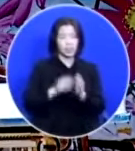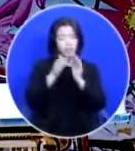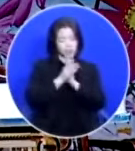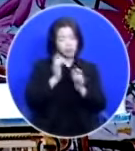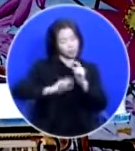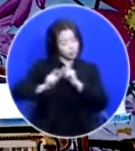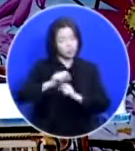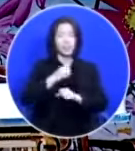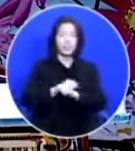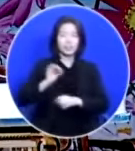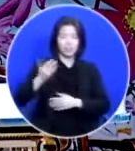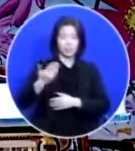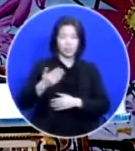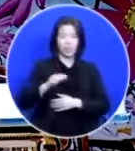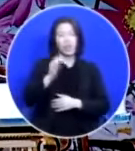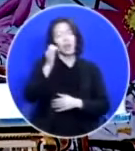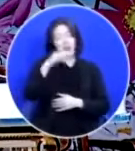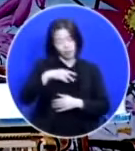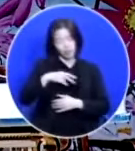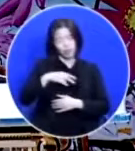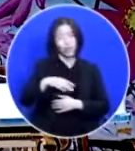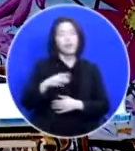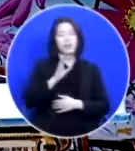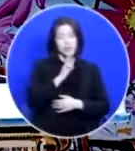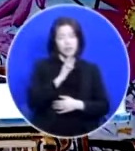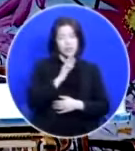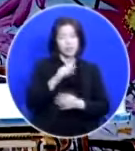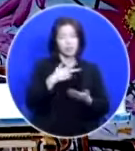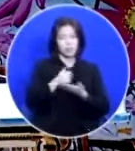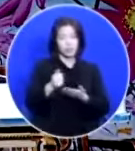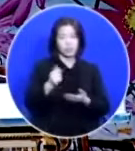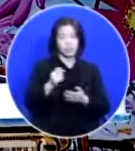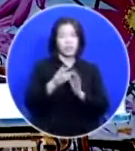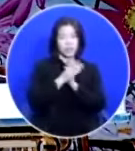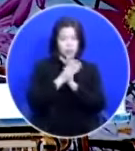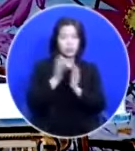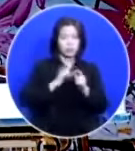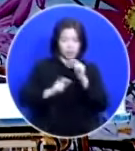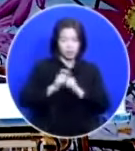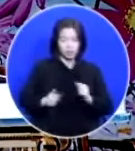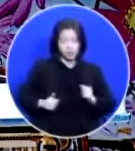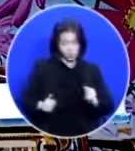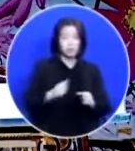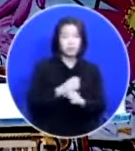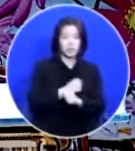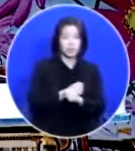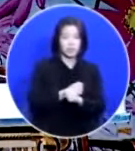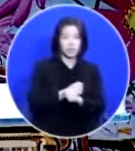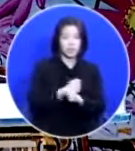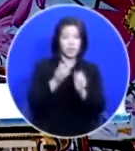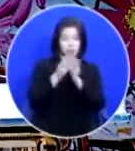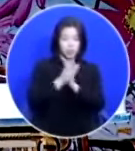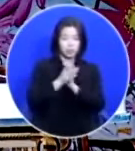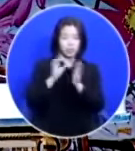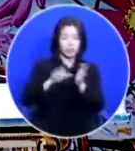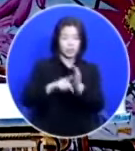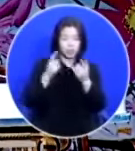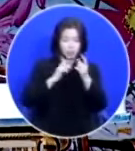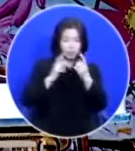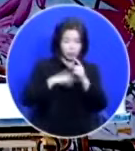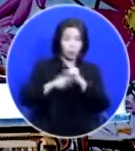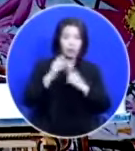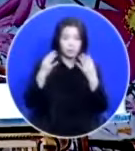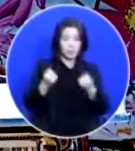해야 되는데 아휴 그래 오늘 주님 제가 기도를 더 열심히 하겠습니다 더 기도 시간을 많이 갖겠습니다